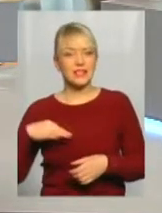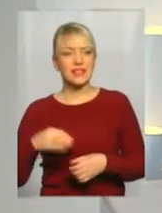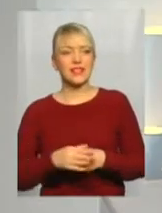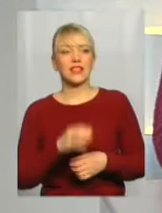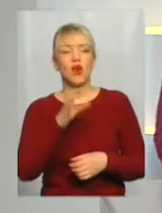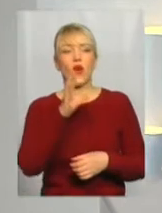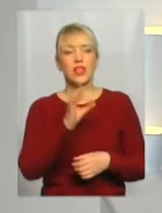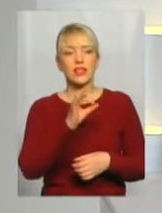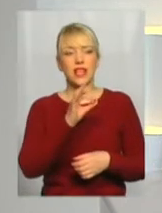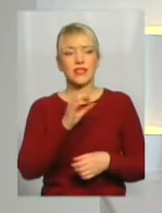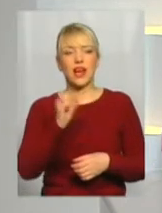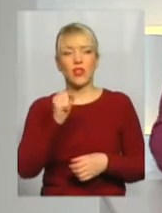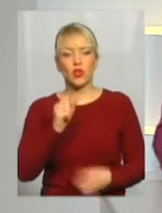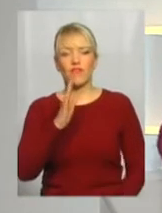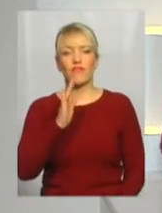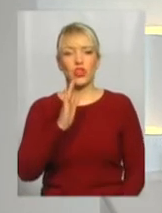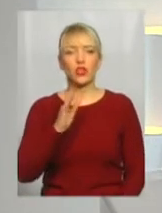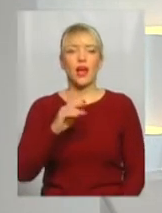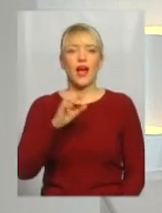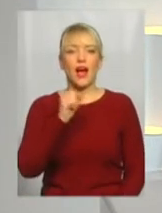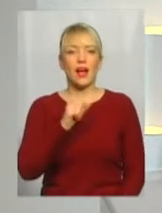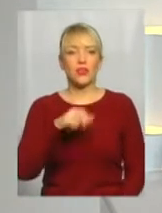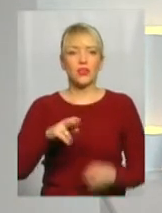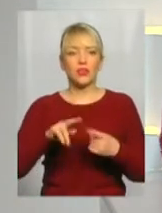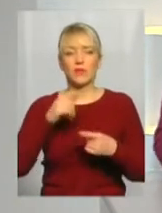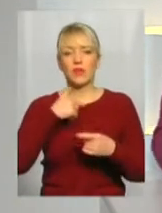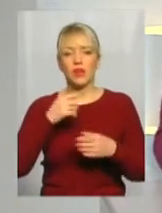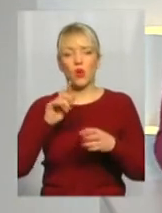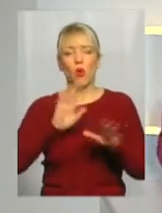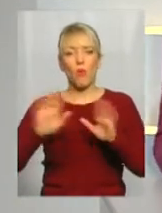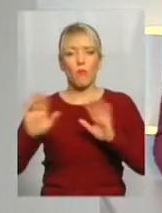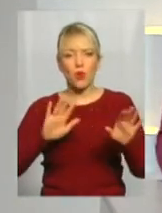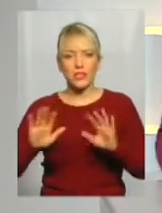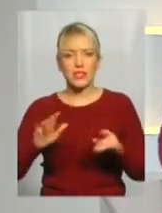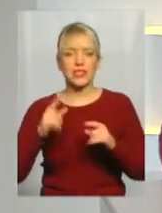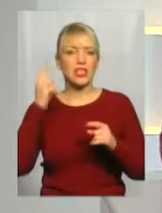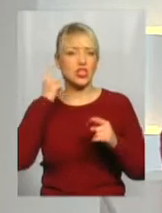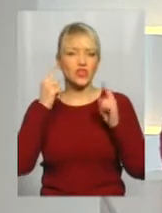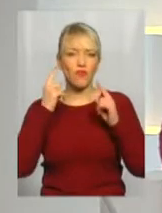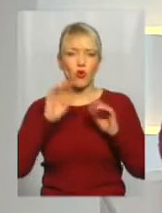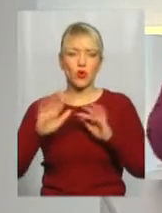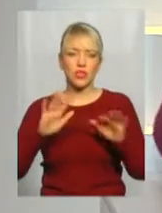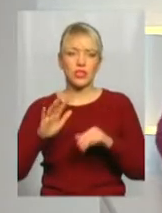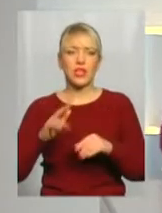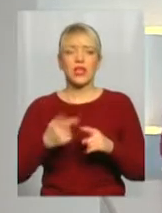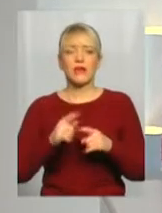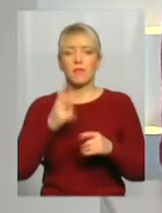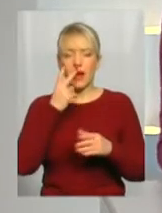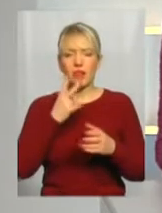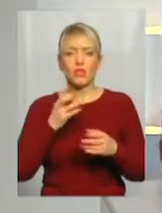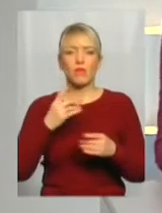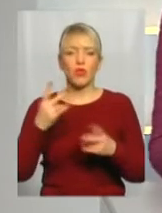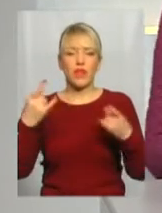Віктор Відоменко, композитор і звукорежисер. Невідко ми з ним бачимося на поділля «Центр», і він поділився деякими спогадами ті, які